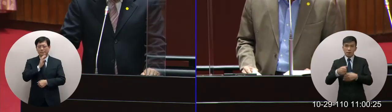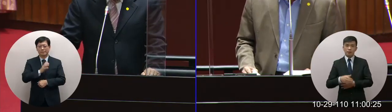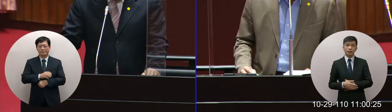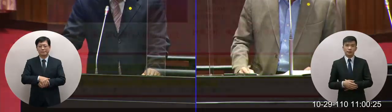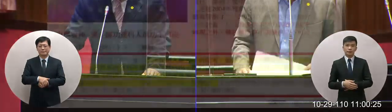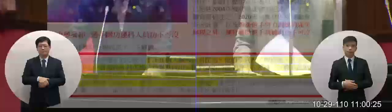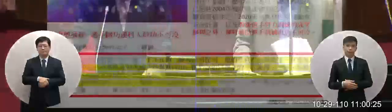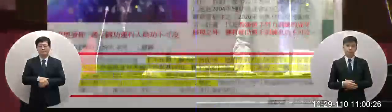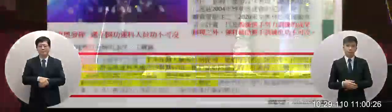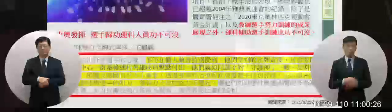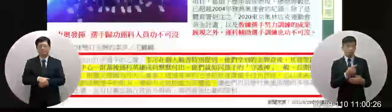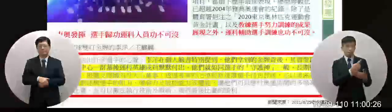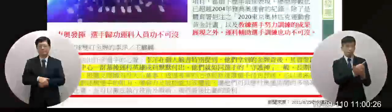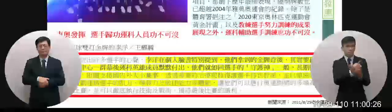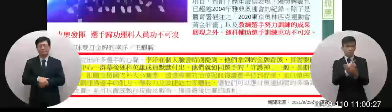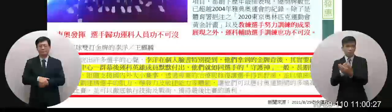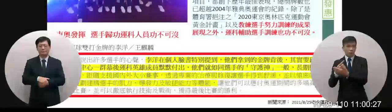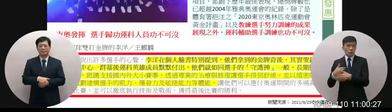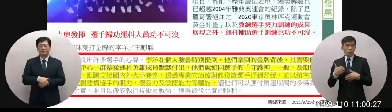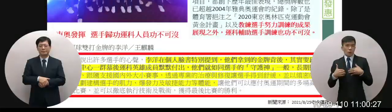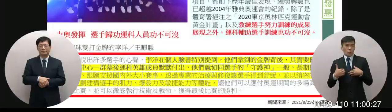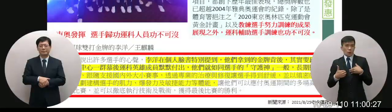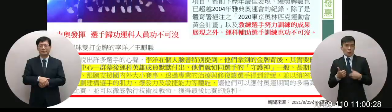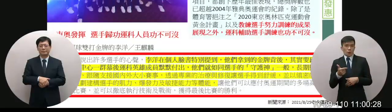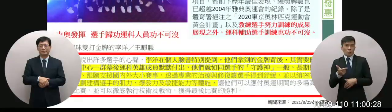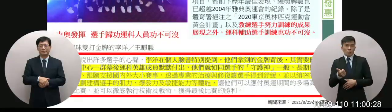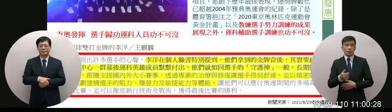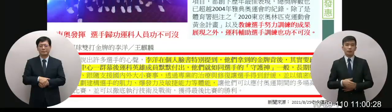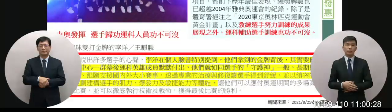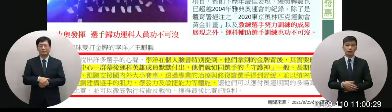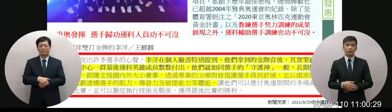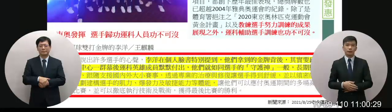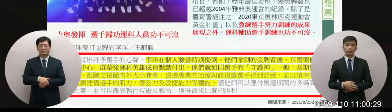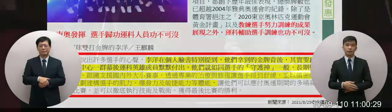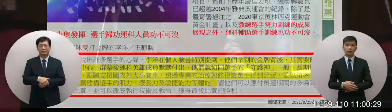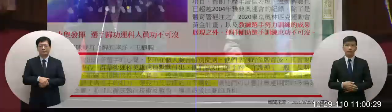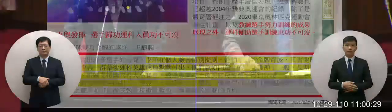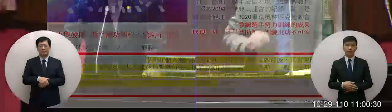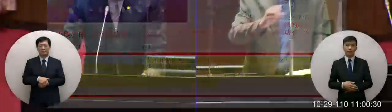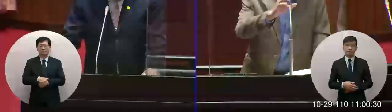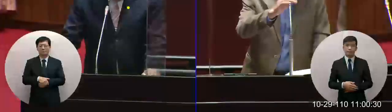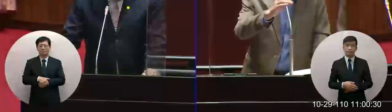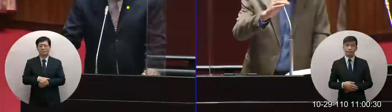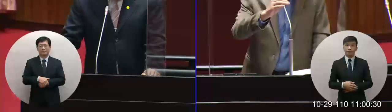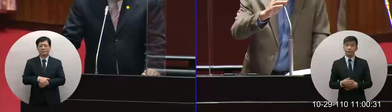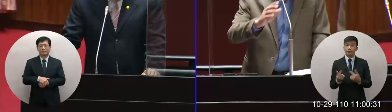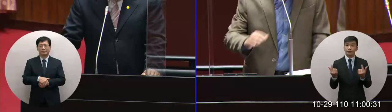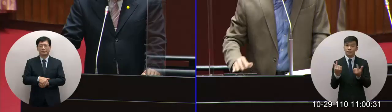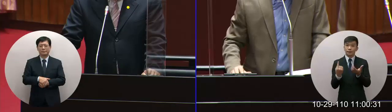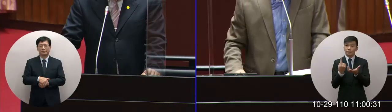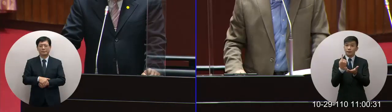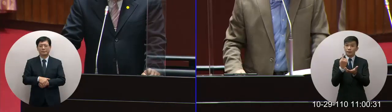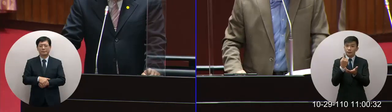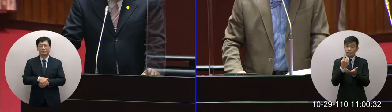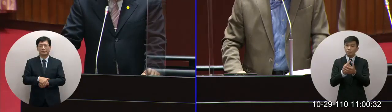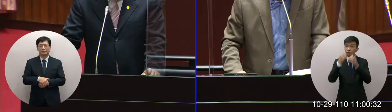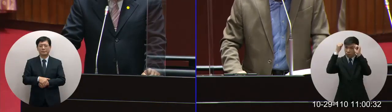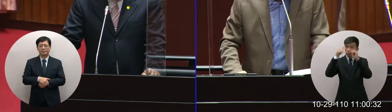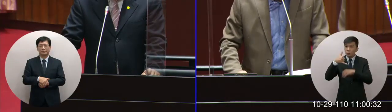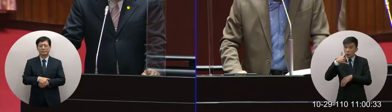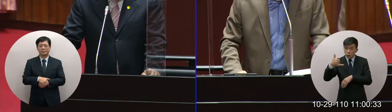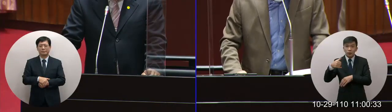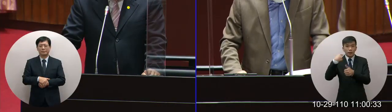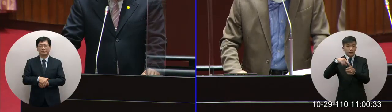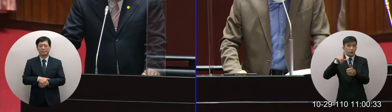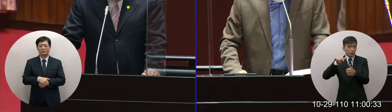都非常振奮但是有包括這些參賽選手包括這些教練他們都提